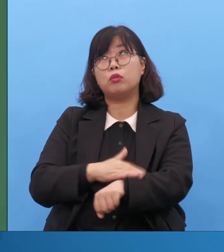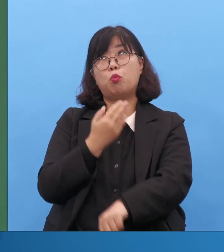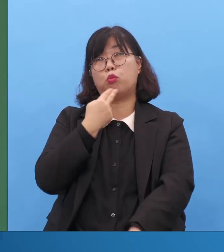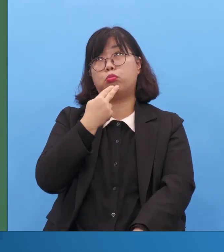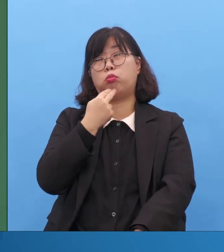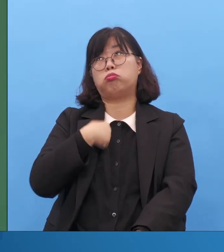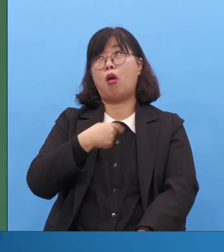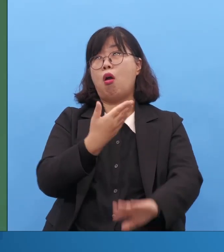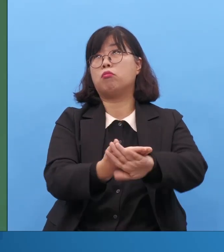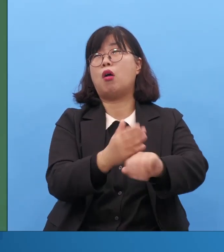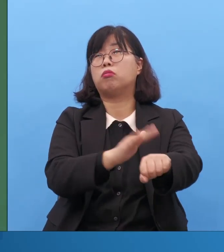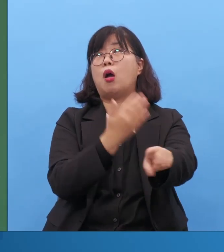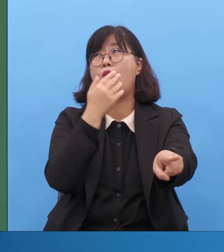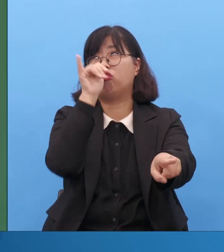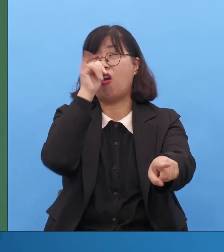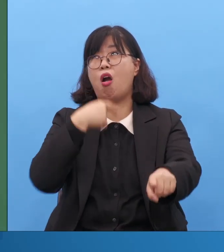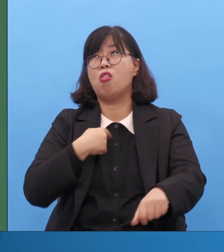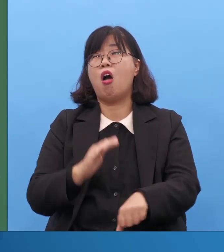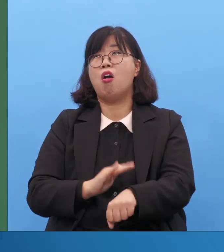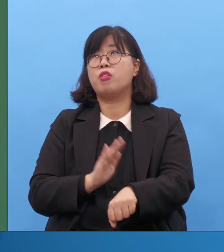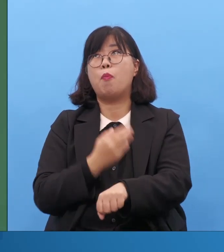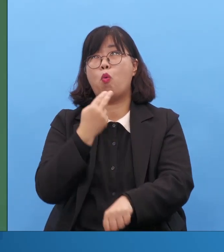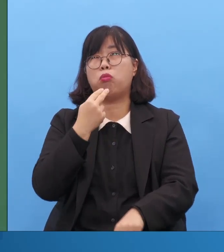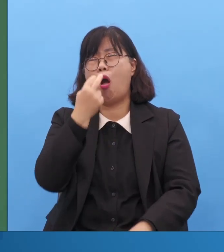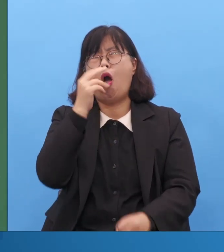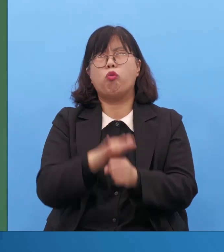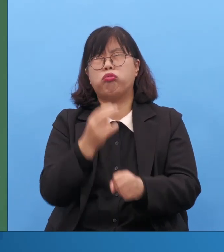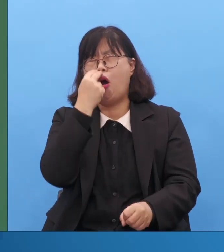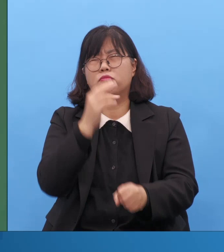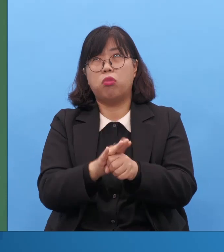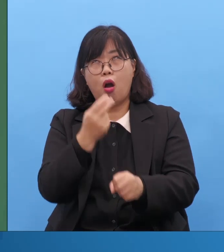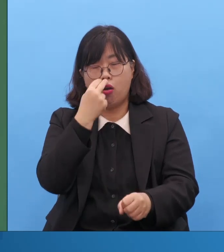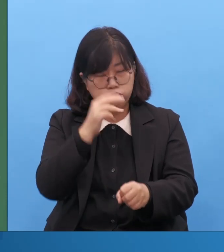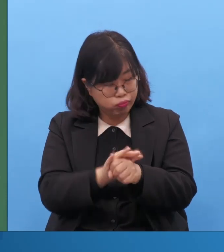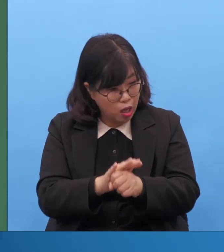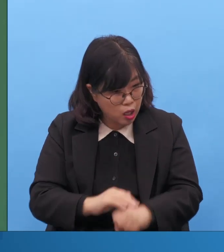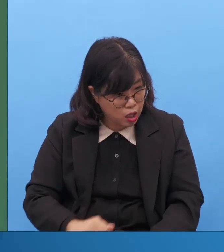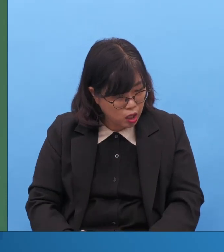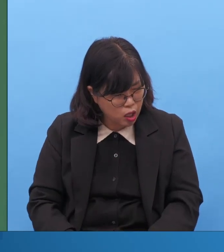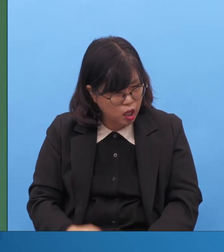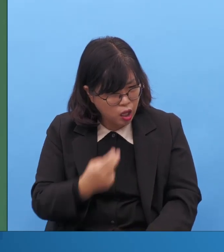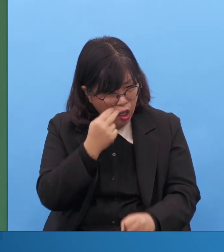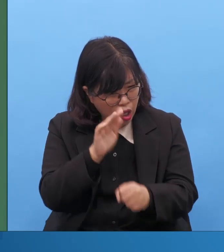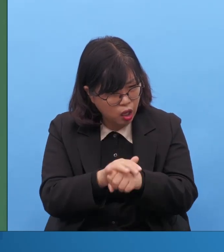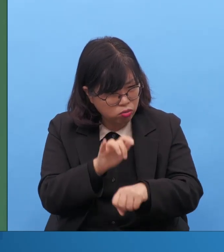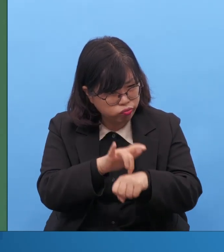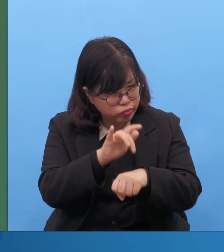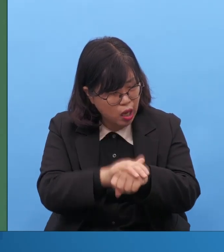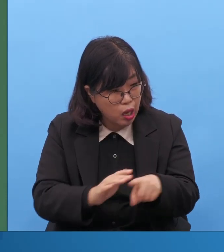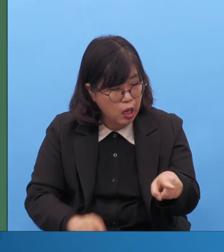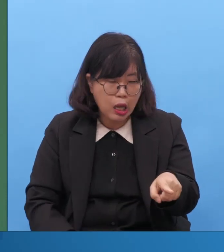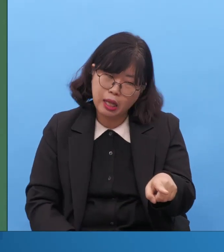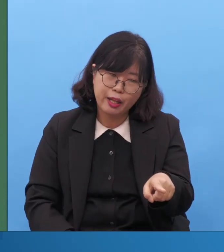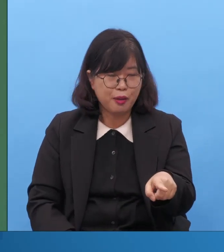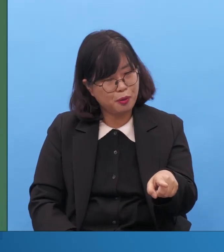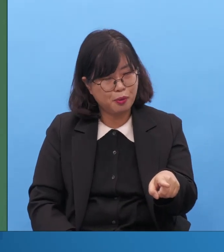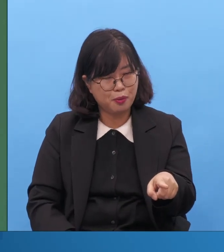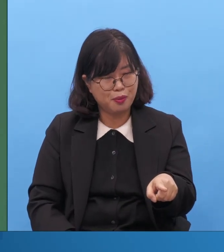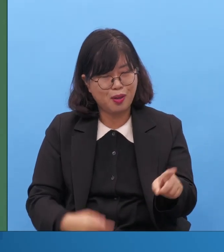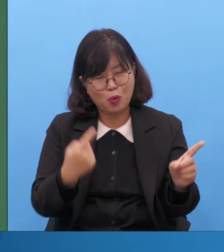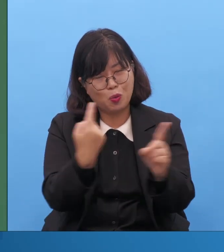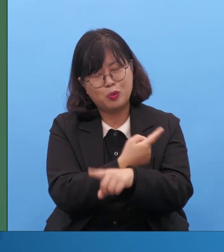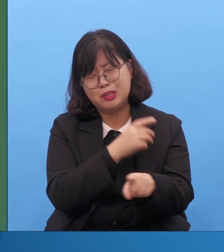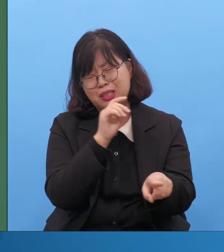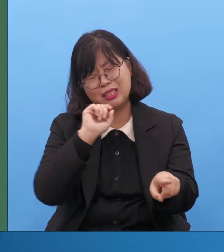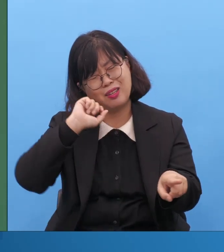사람 미치지요 그럼 뭐 고치는 거라 나에게 문제 있구나 이래야 하나님이 은해 주실 건데 나는